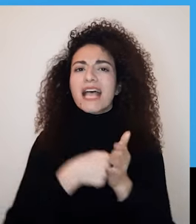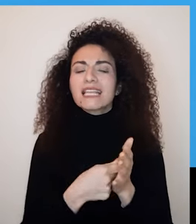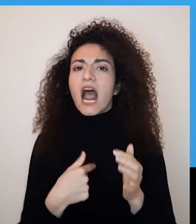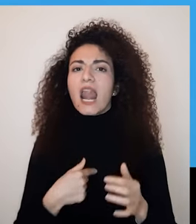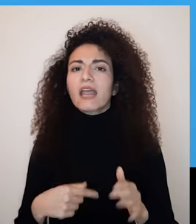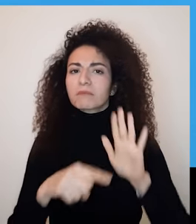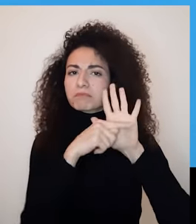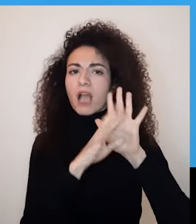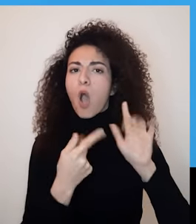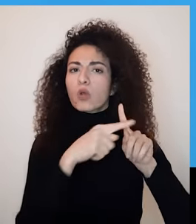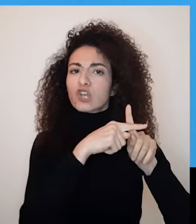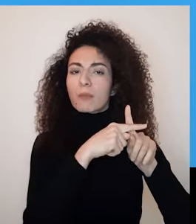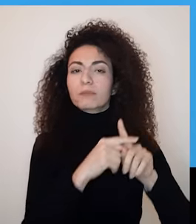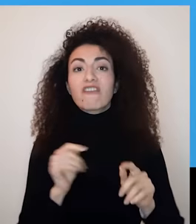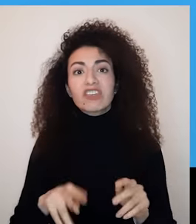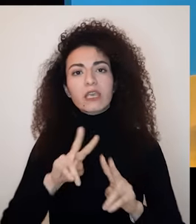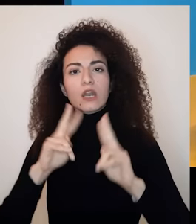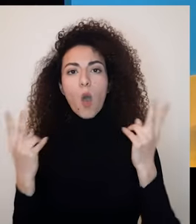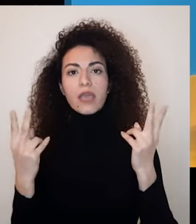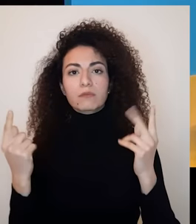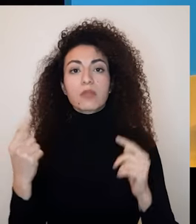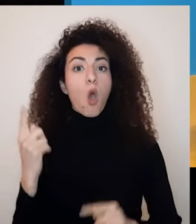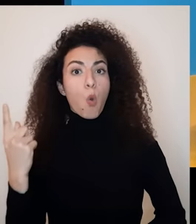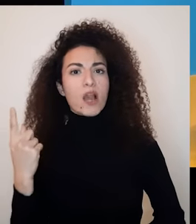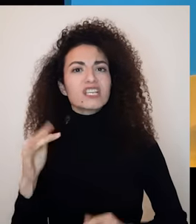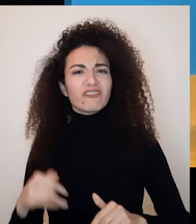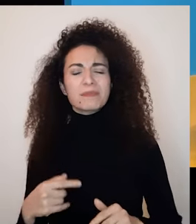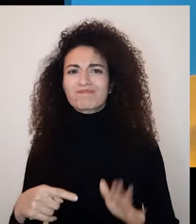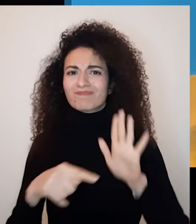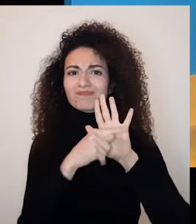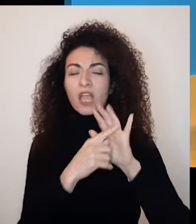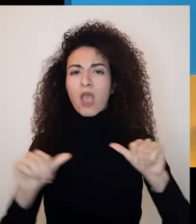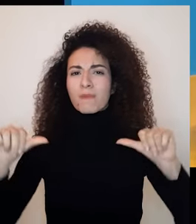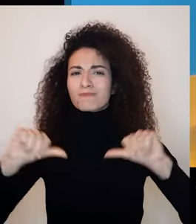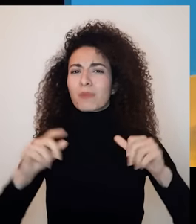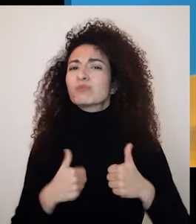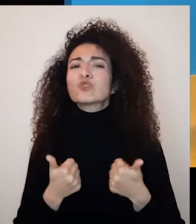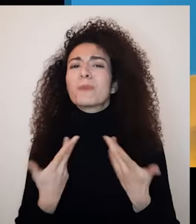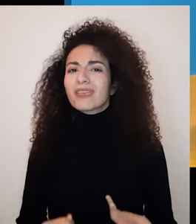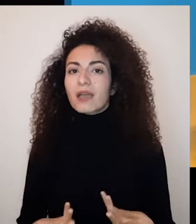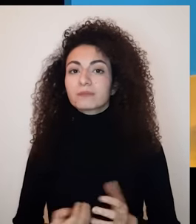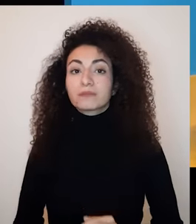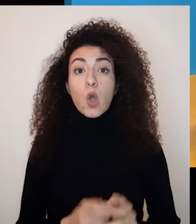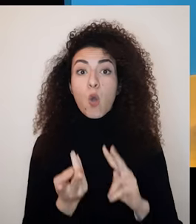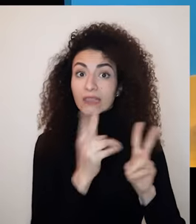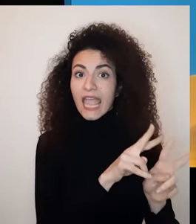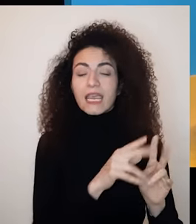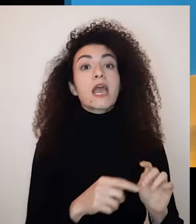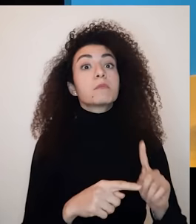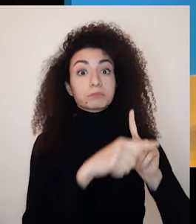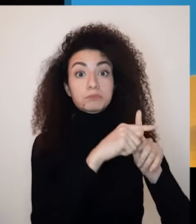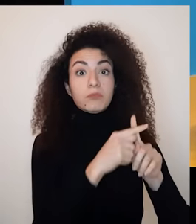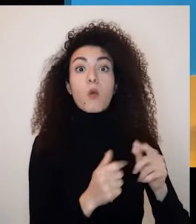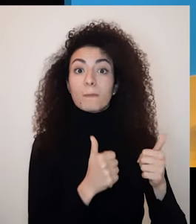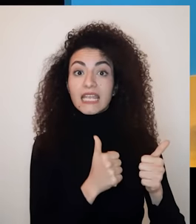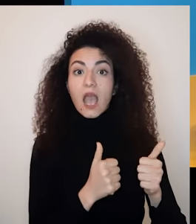الأشخاص اللي بيتركوا أثر بحياتنا تحت نوعين النوع الأول قد يوصف بالمؤذي أما النوع الثاني ممكن